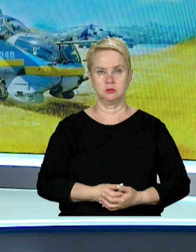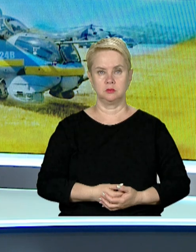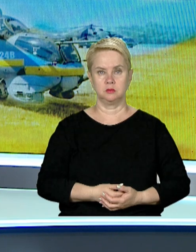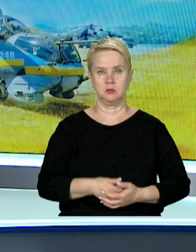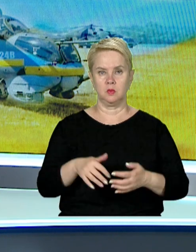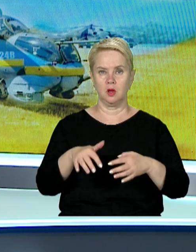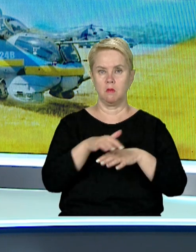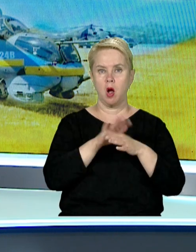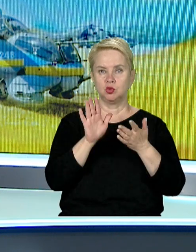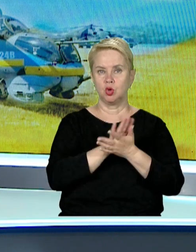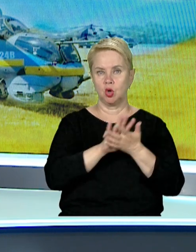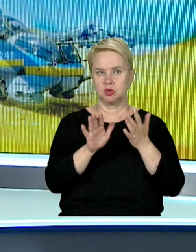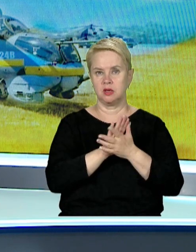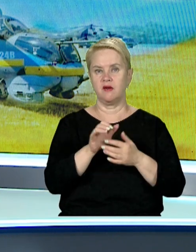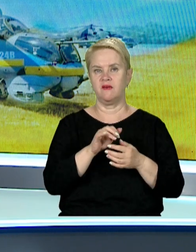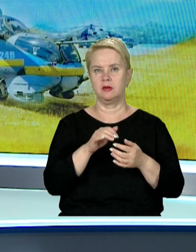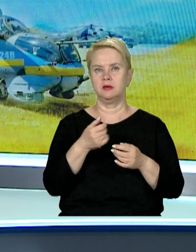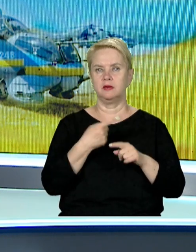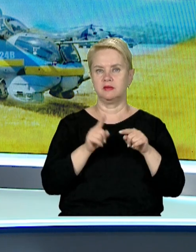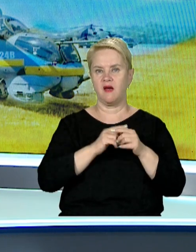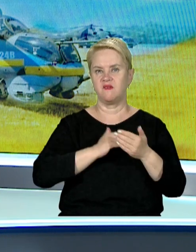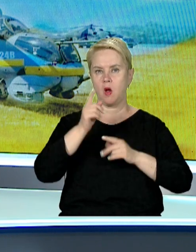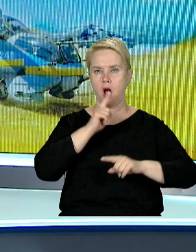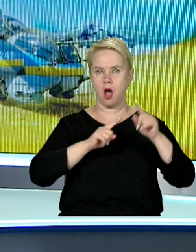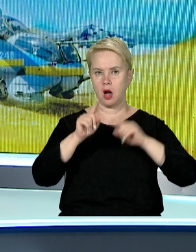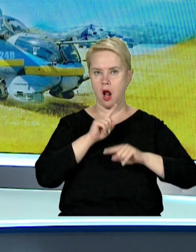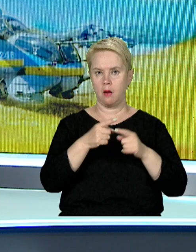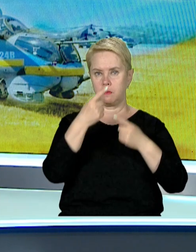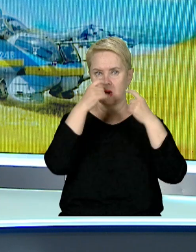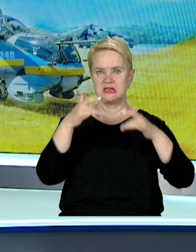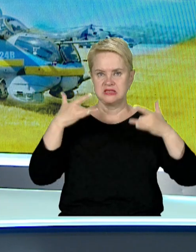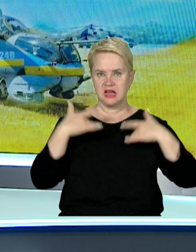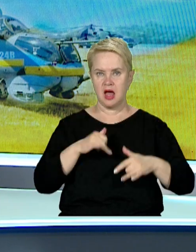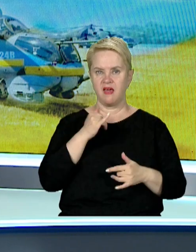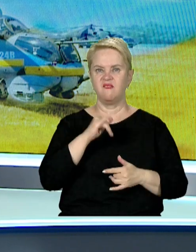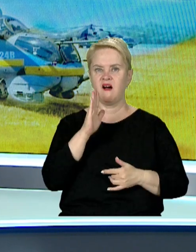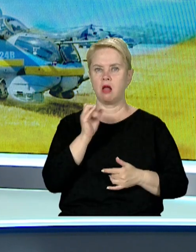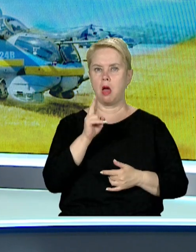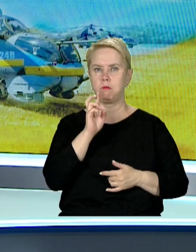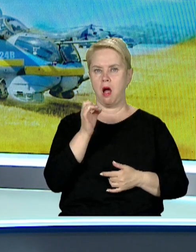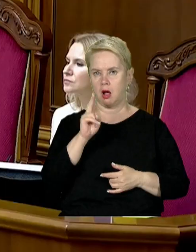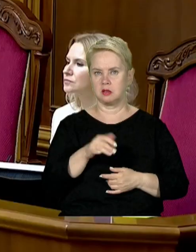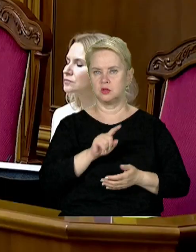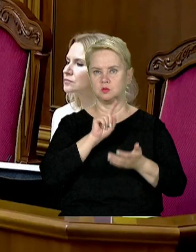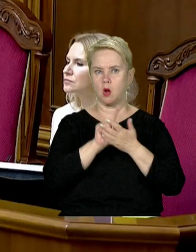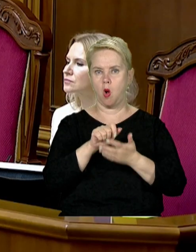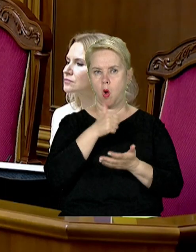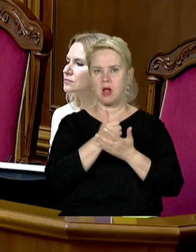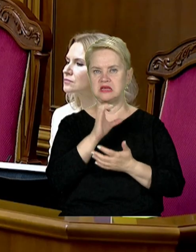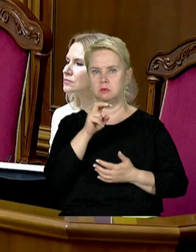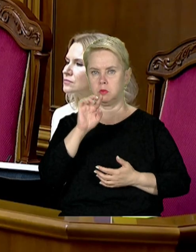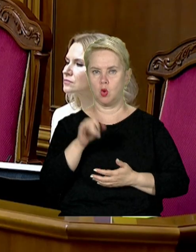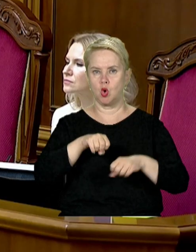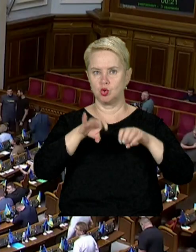Масові чистки у силовому відомстві. Верховна Рада України проголосувала за звільнення Івана Баканова з посади голови СБУ.